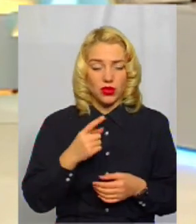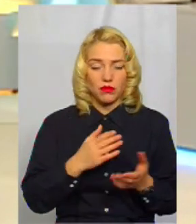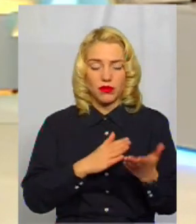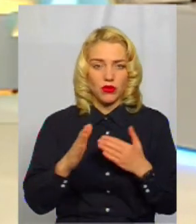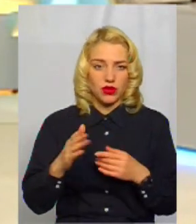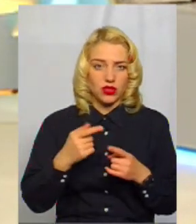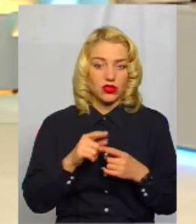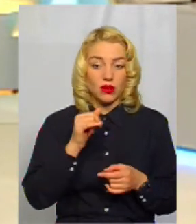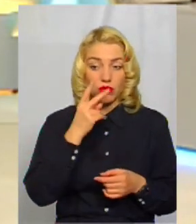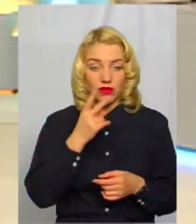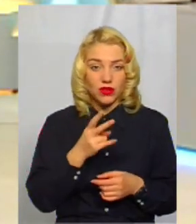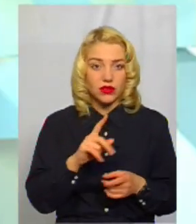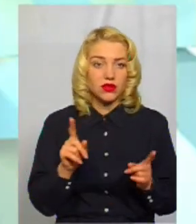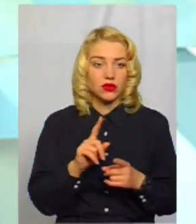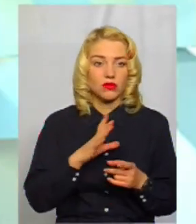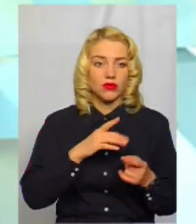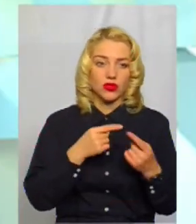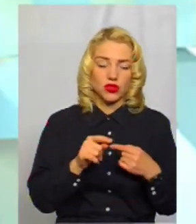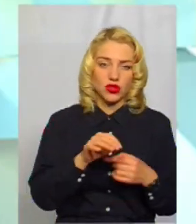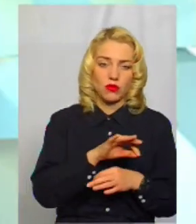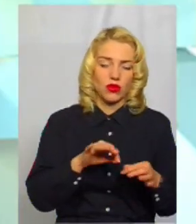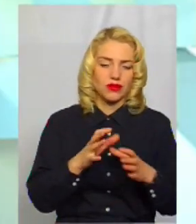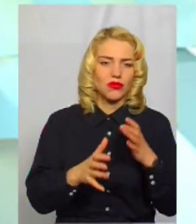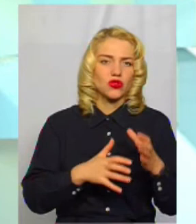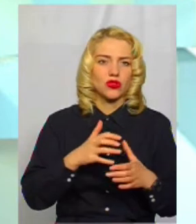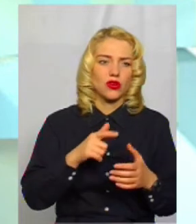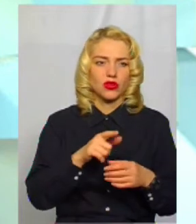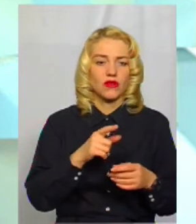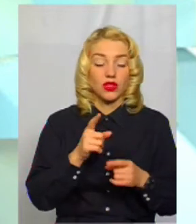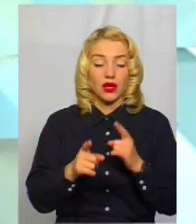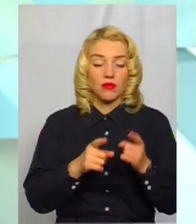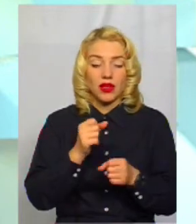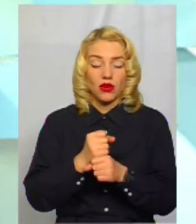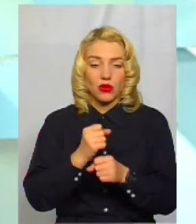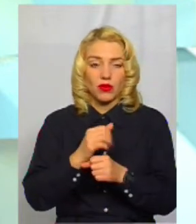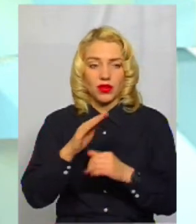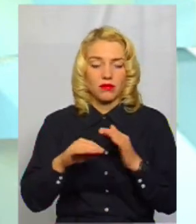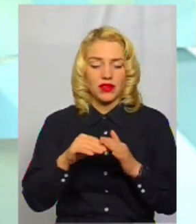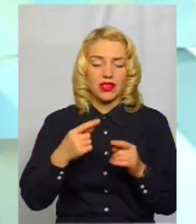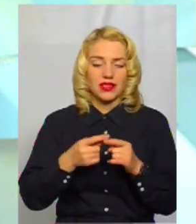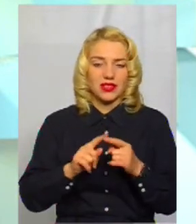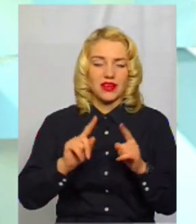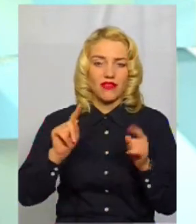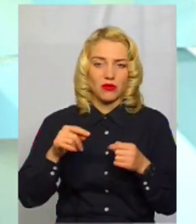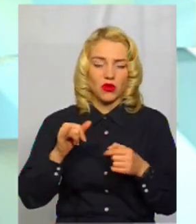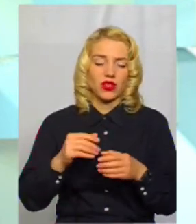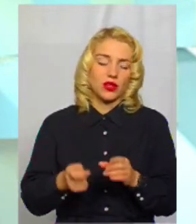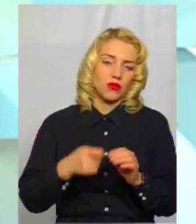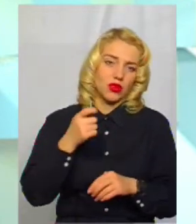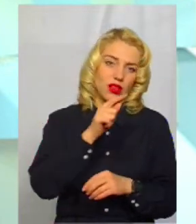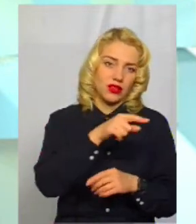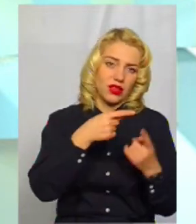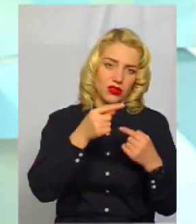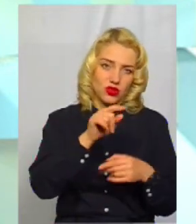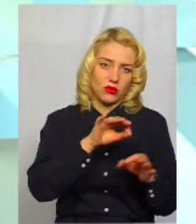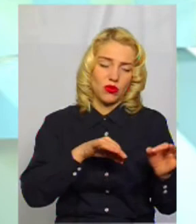бібліотечний, і вони подивилися, і був інший проєкт, якийсь міжнародний, вони його переробили під ті вимоги і вже подали туди. Тобто головне, щоб була